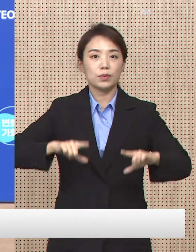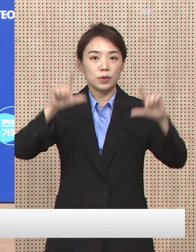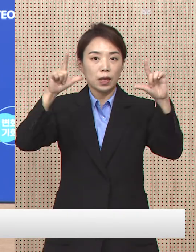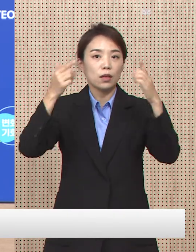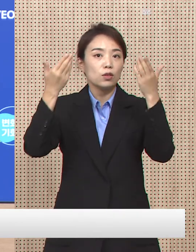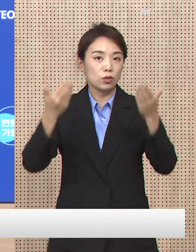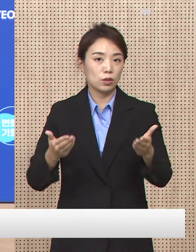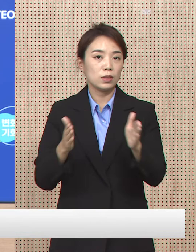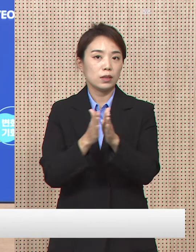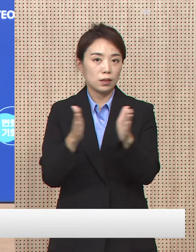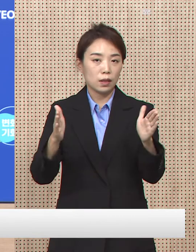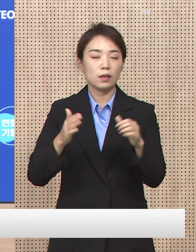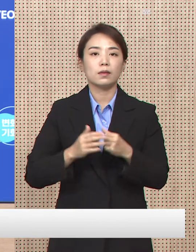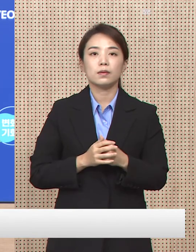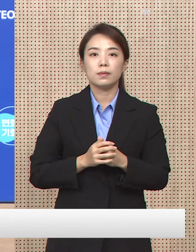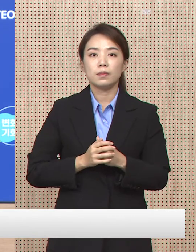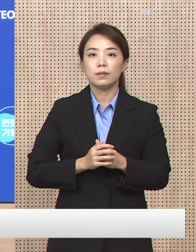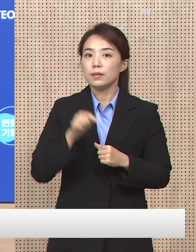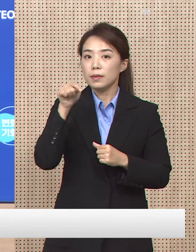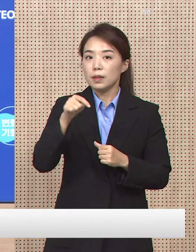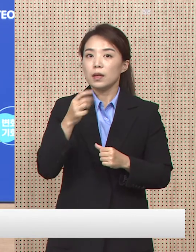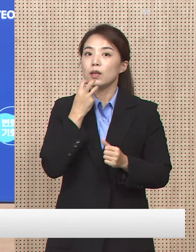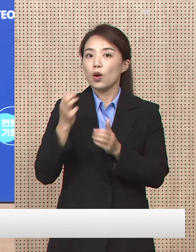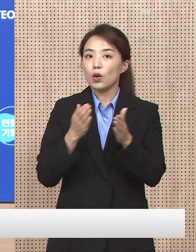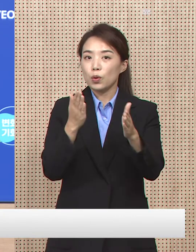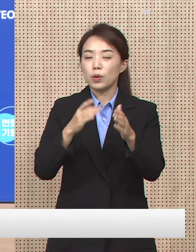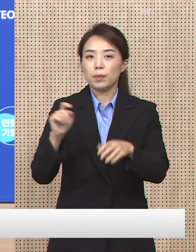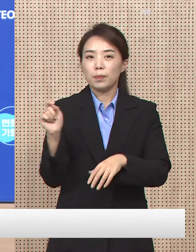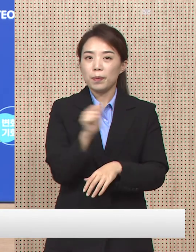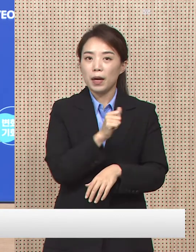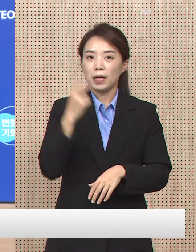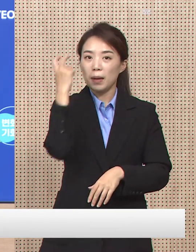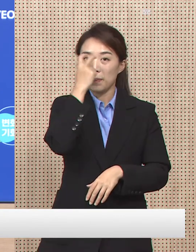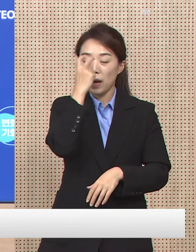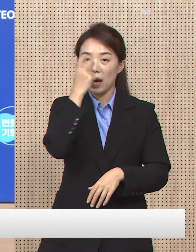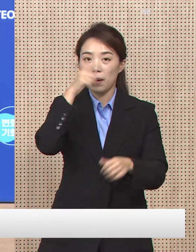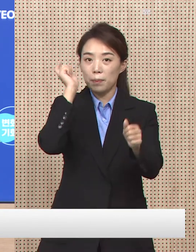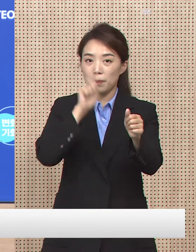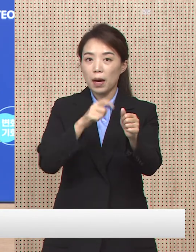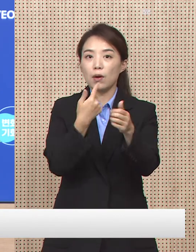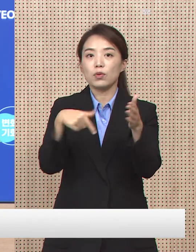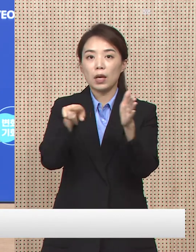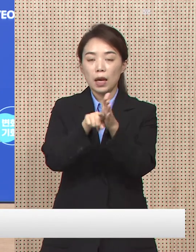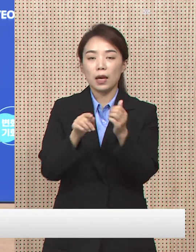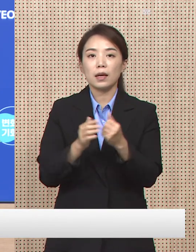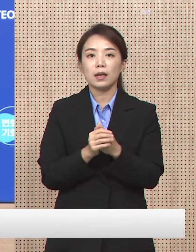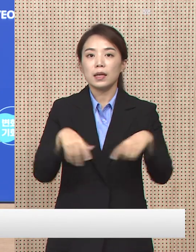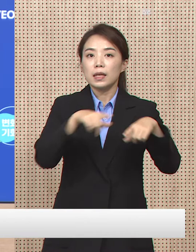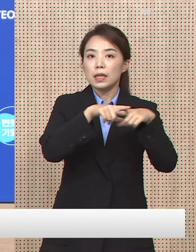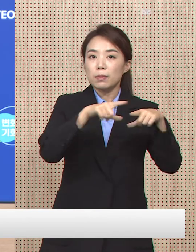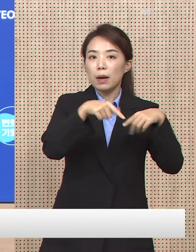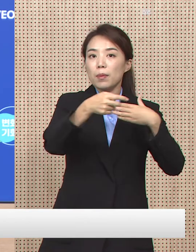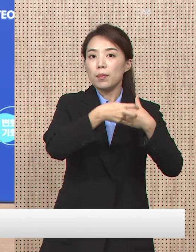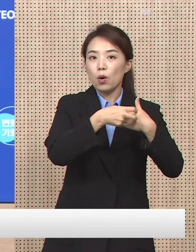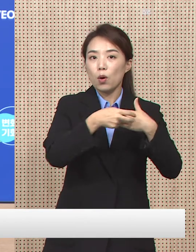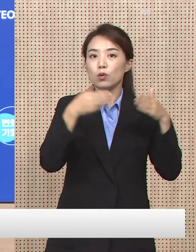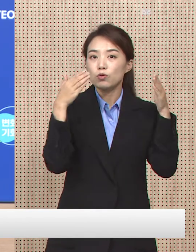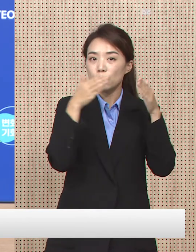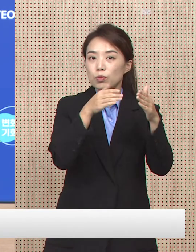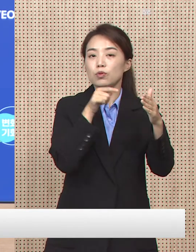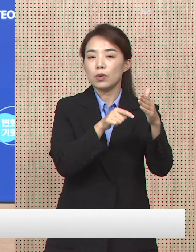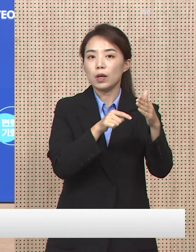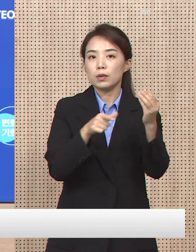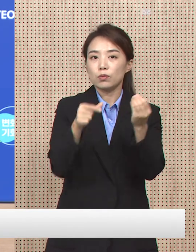의료 대책이 시행됩니다. 이에 경기도는 신속한 코로나19 진단 치료가 가능하도록 일반 의료 체계가 중심이 되는